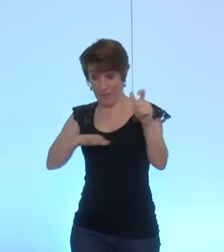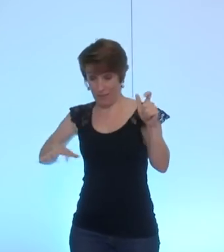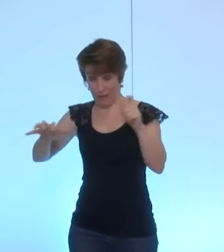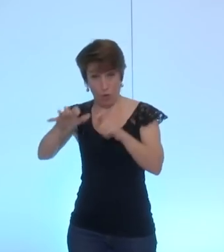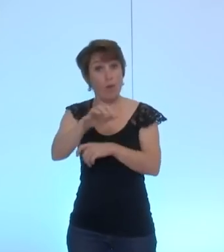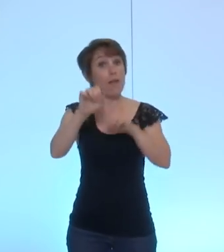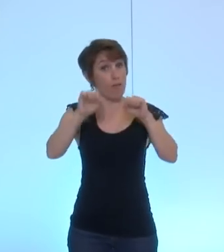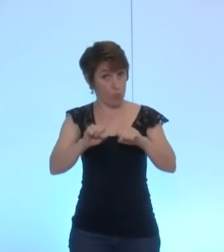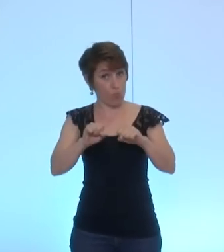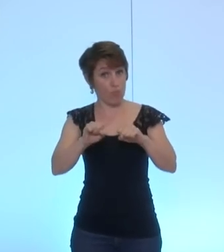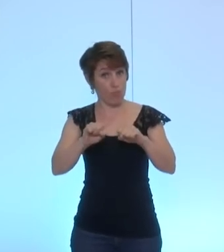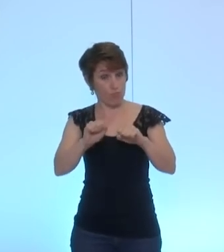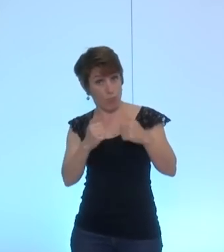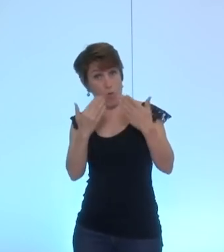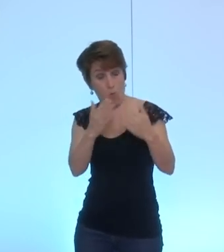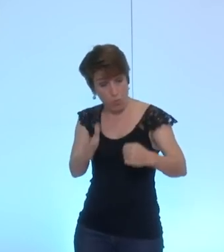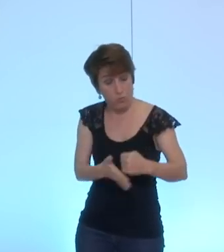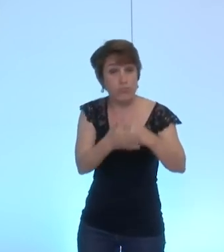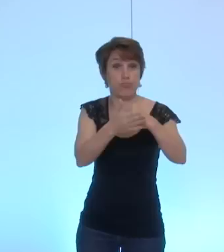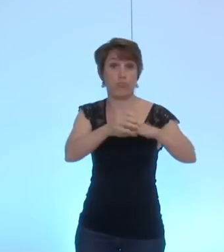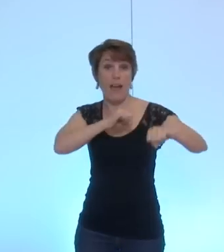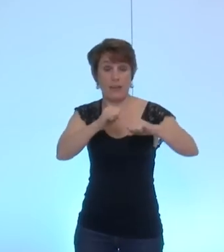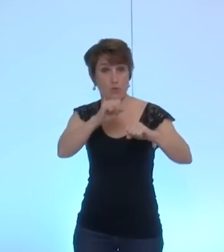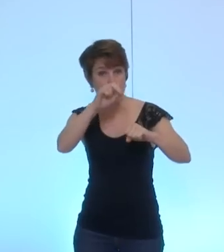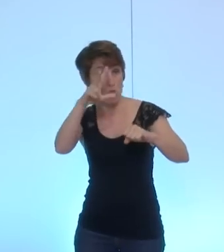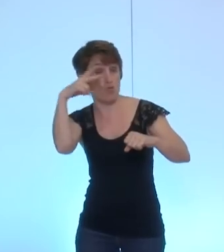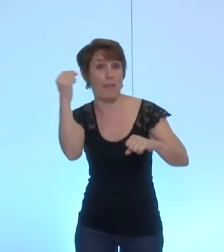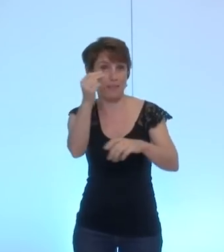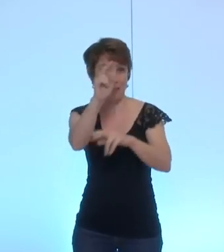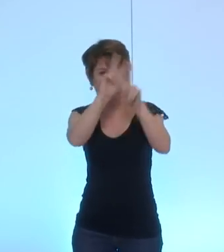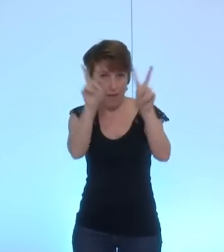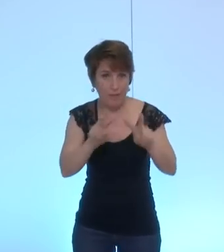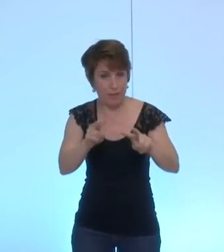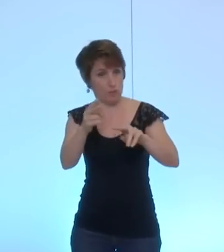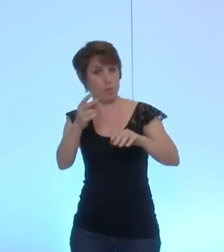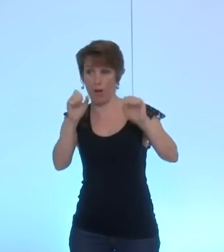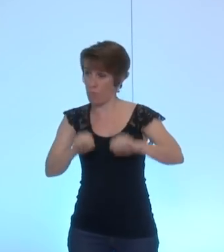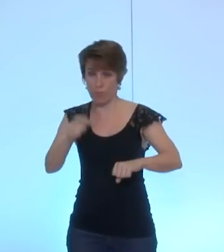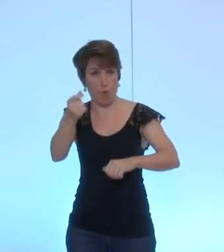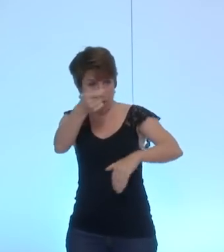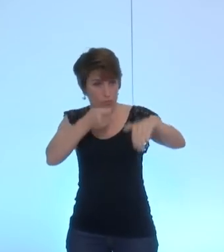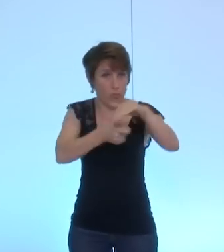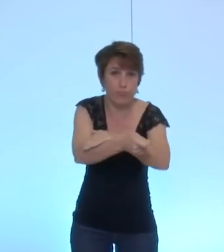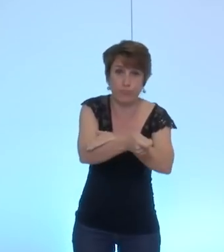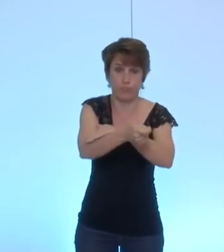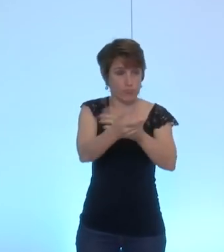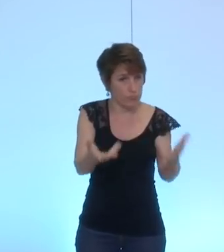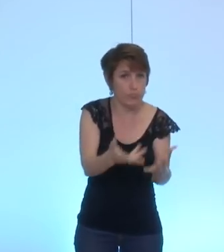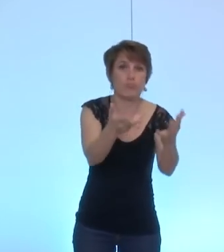ou soutenir toute action internationale annuelle ou pluriannuelle de coopération d'aide au développement ou à caractère humanitaire